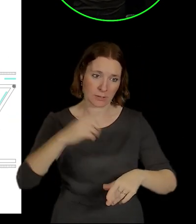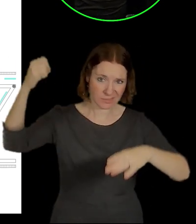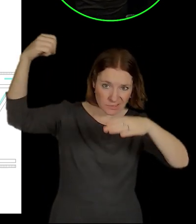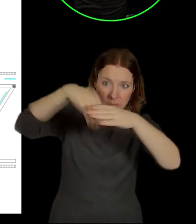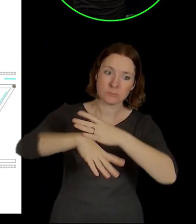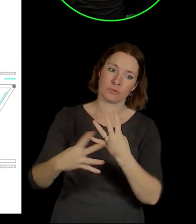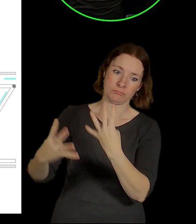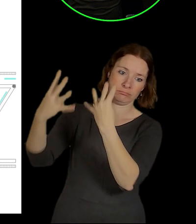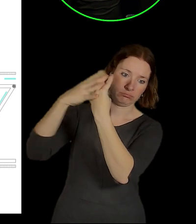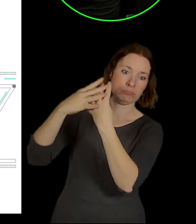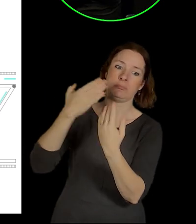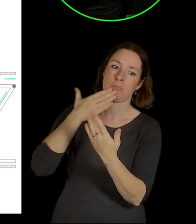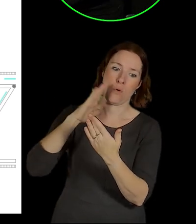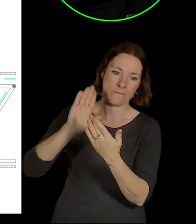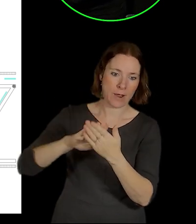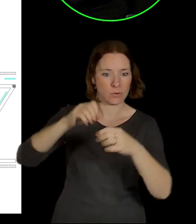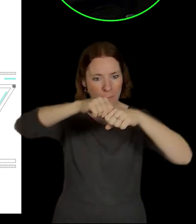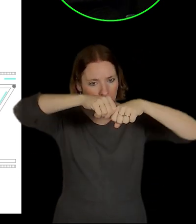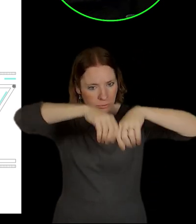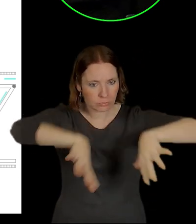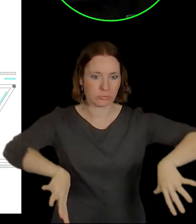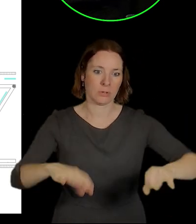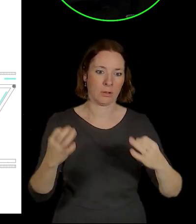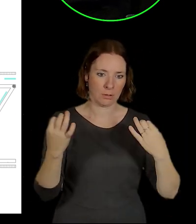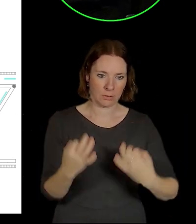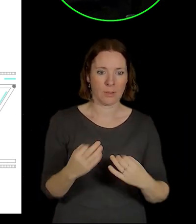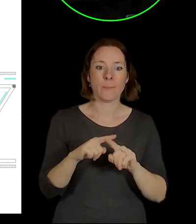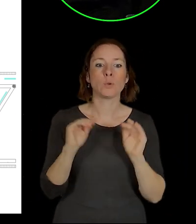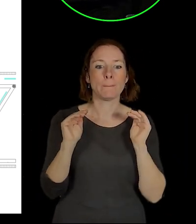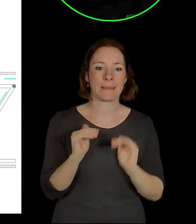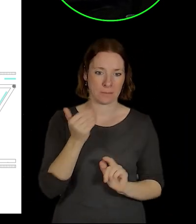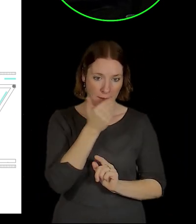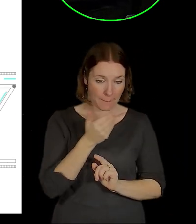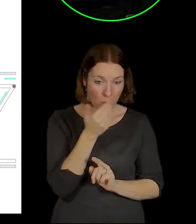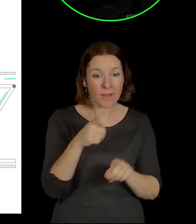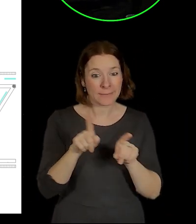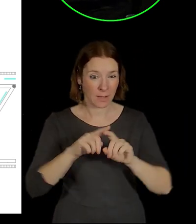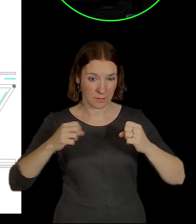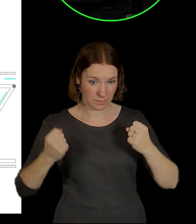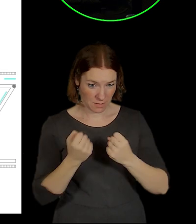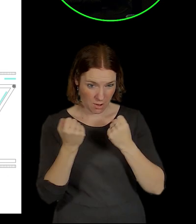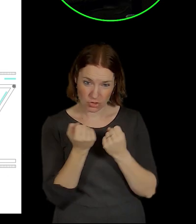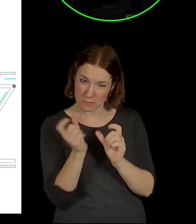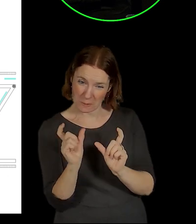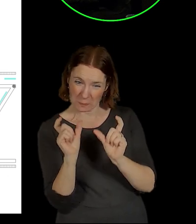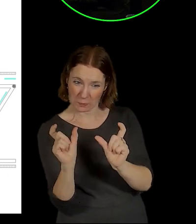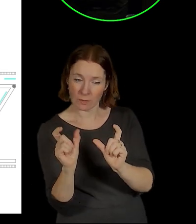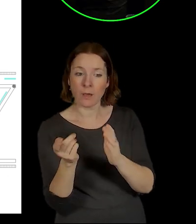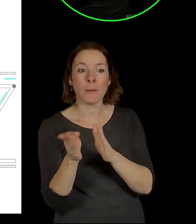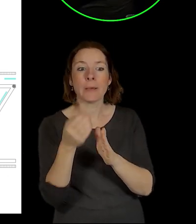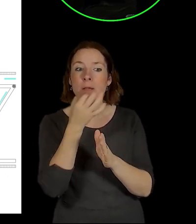Takže jsme to museli zastavit před tím sklem. Také jsme chtěli zabránit tomu, aby sklo na střeše nějakým způsobem